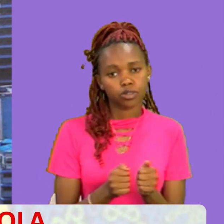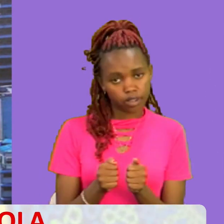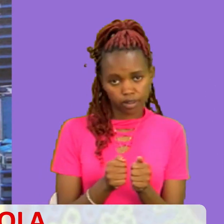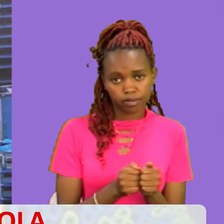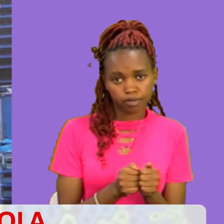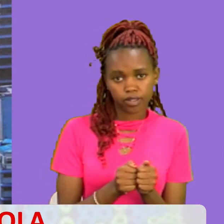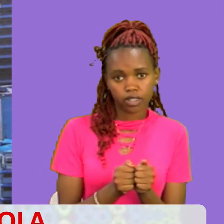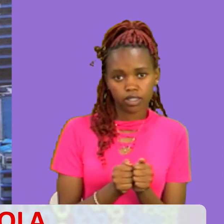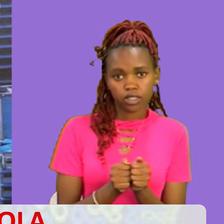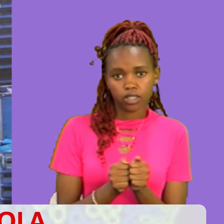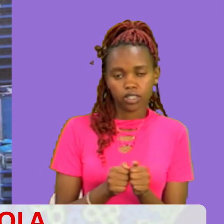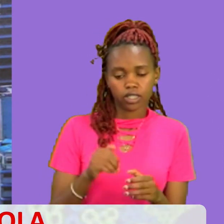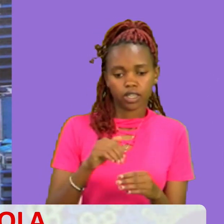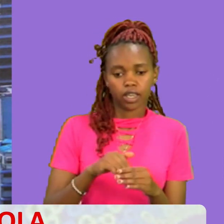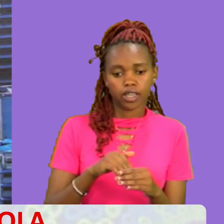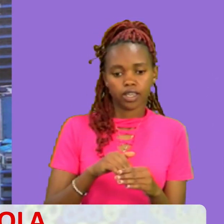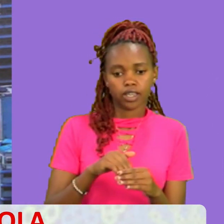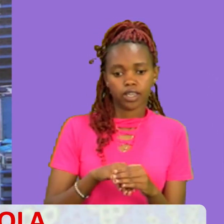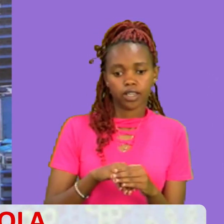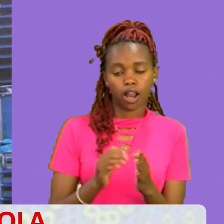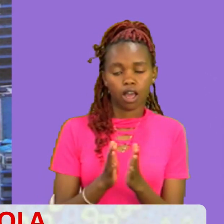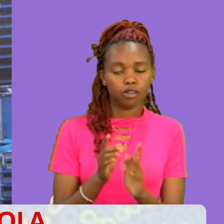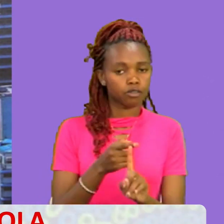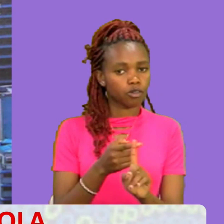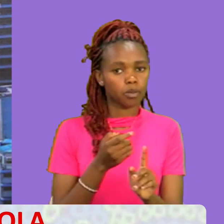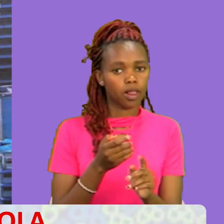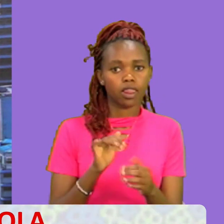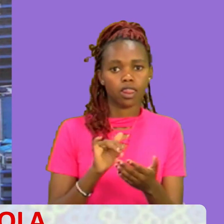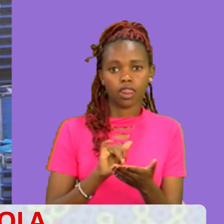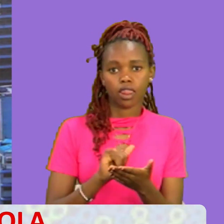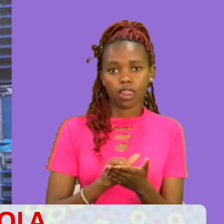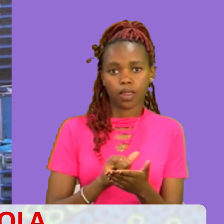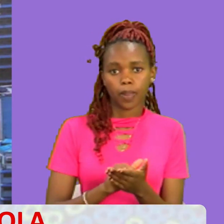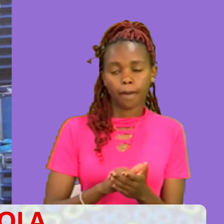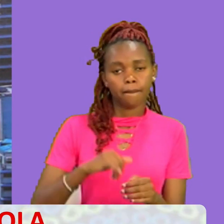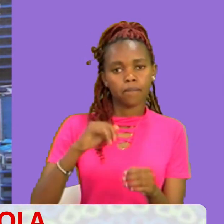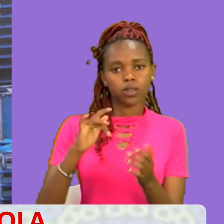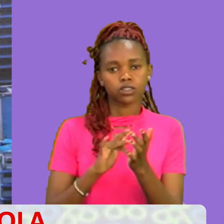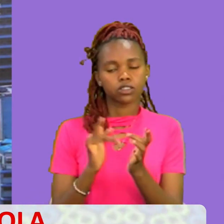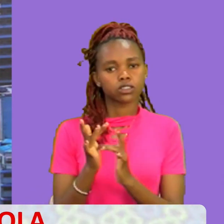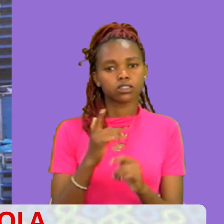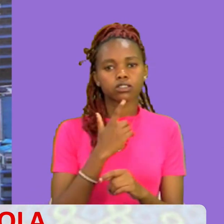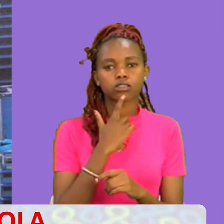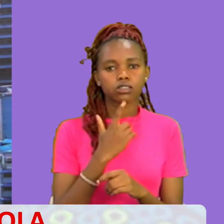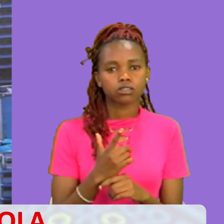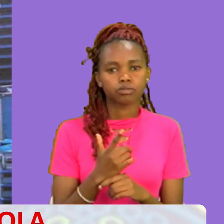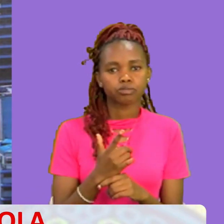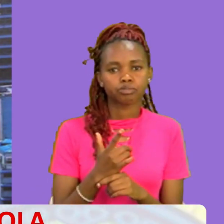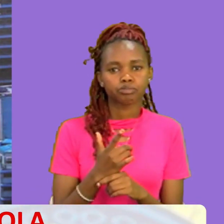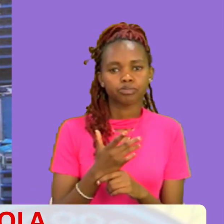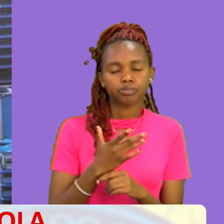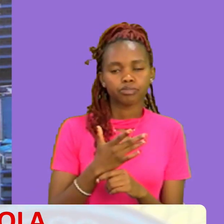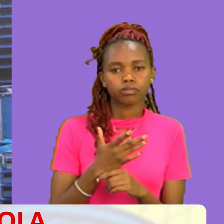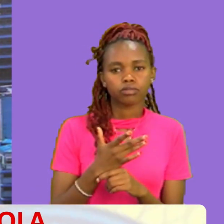Iyo Iyo Iyo vas Tujui ni mungu Wanataka kusema nini jumeisha Ito Na inasema ya kwamba Jesus answered Very truly